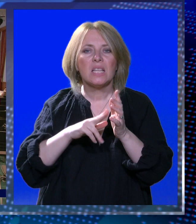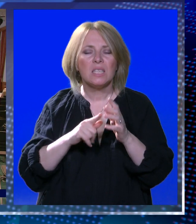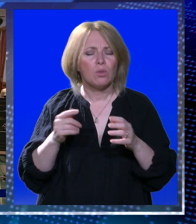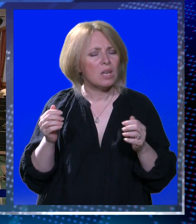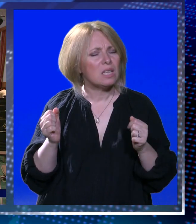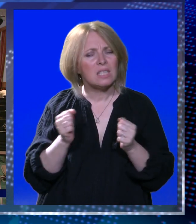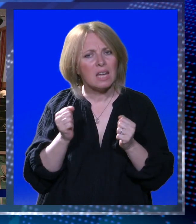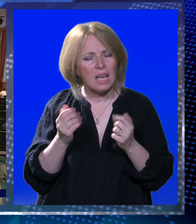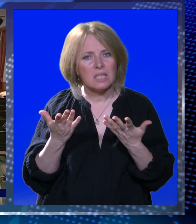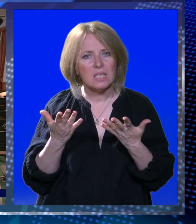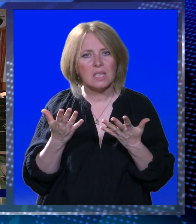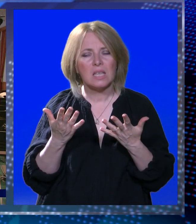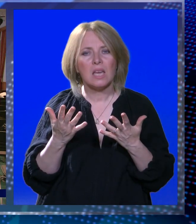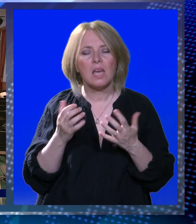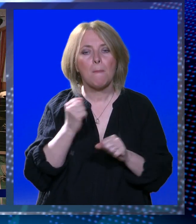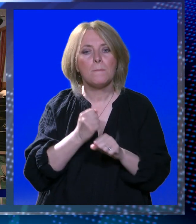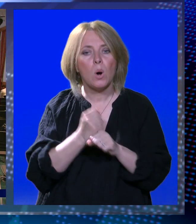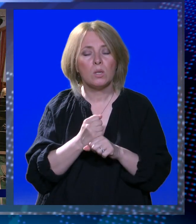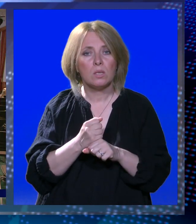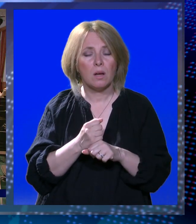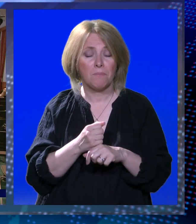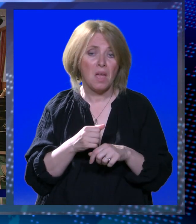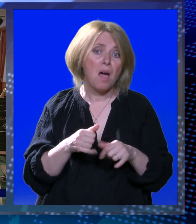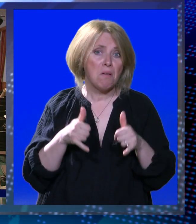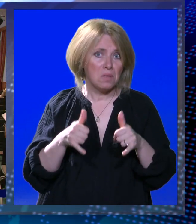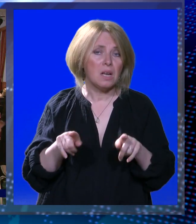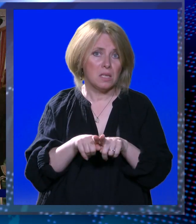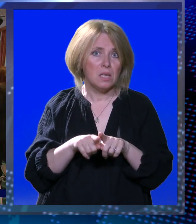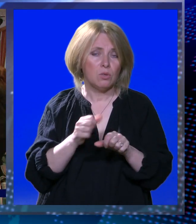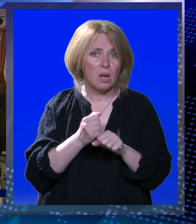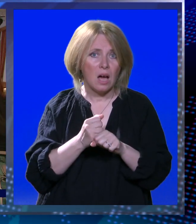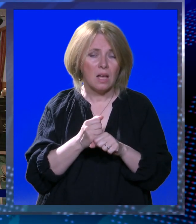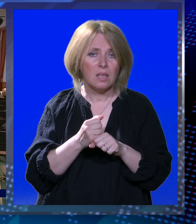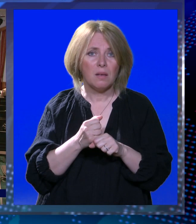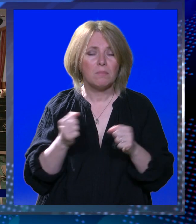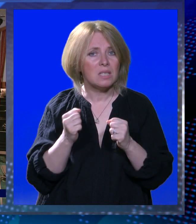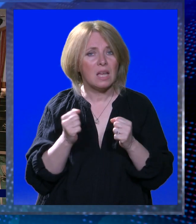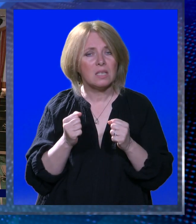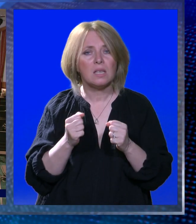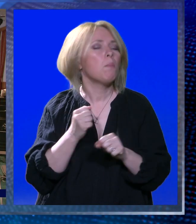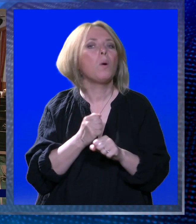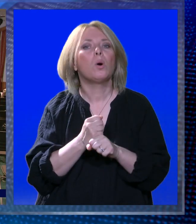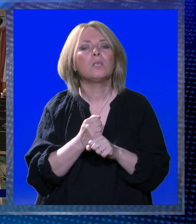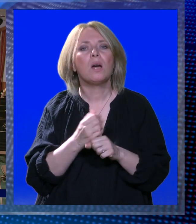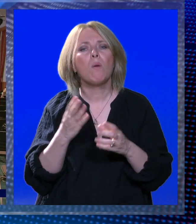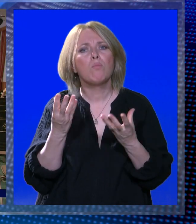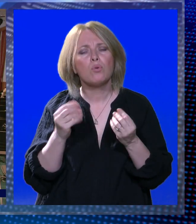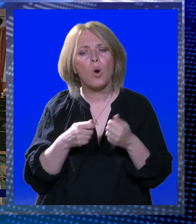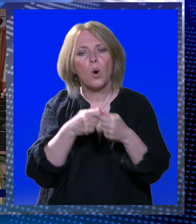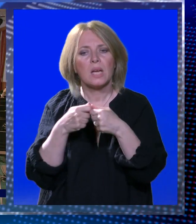stresni poslo. I ovaj sadašnji posao koji je obavljanje isto tako stresni imaju da su tih organizacijskih stvari koje morate